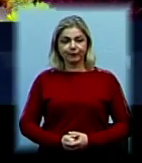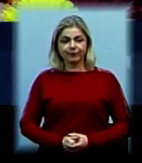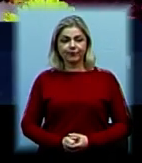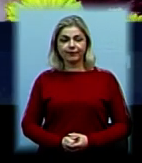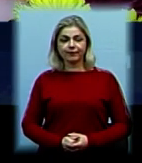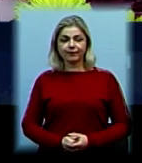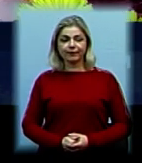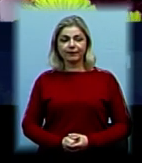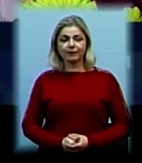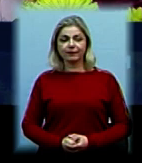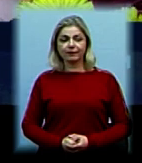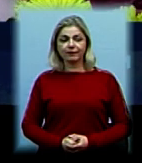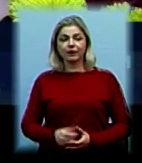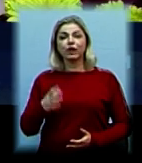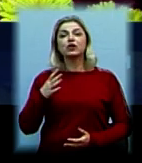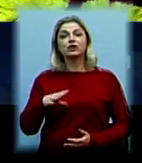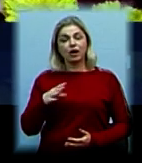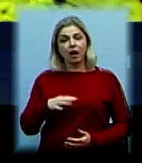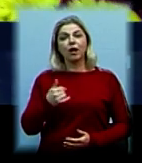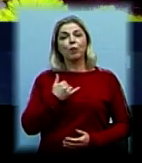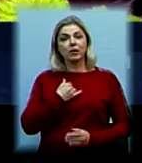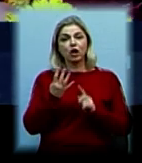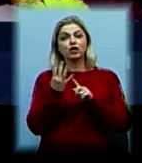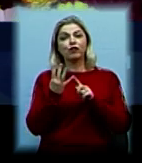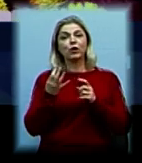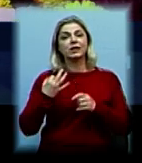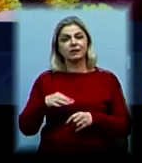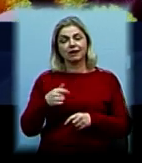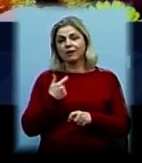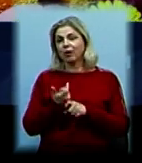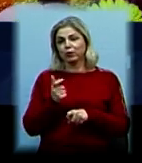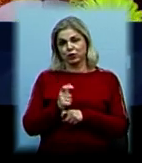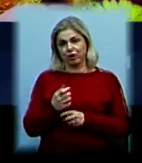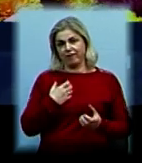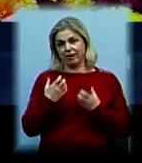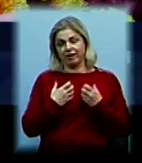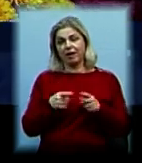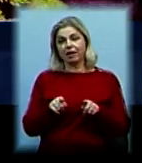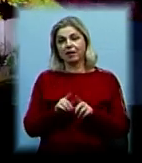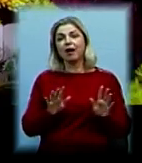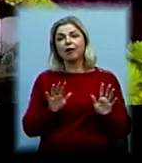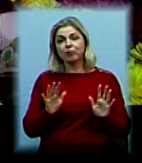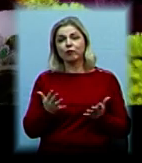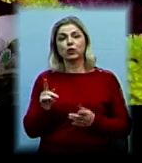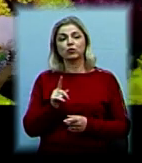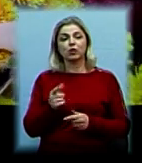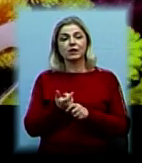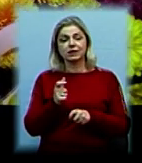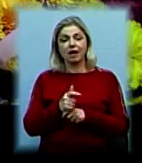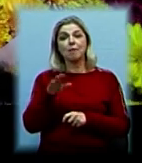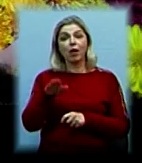Чекали. Це в мене четвертий син і дуже хвилювались. Так потрапили, що саме молодший, от в мене,